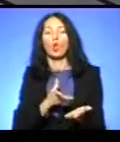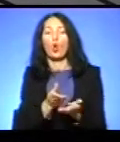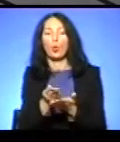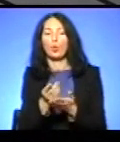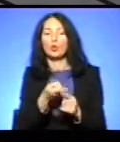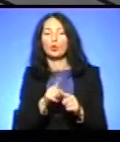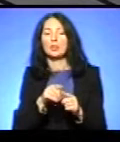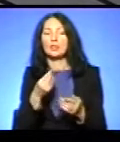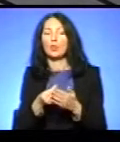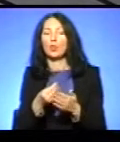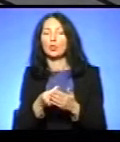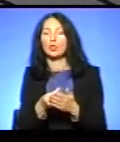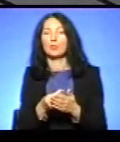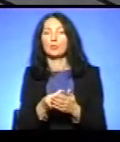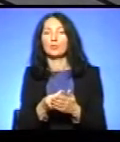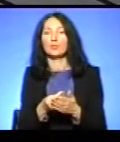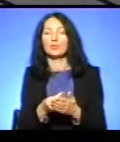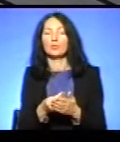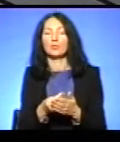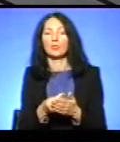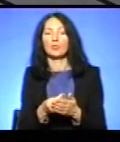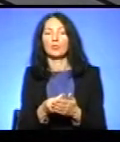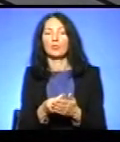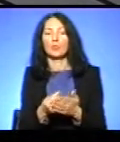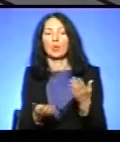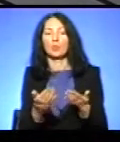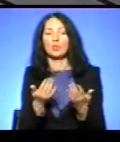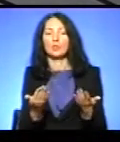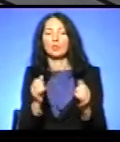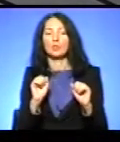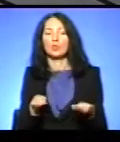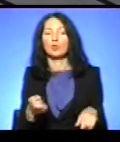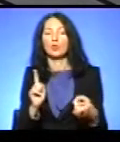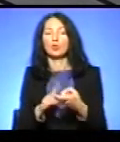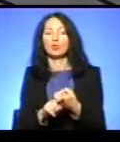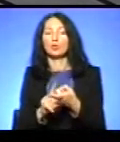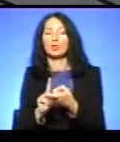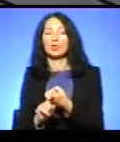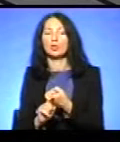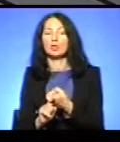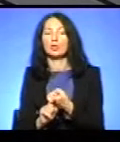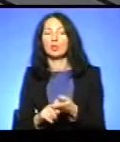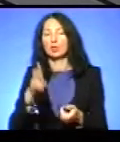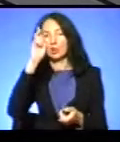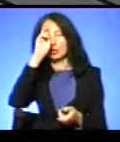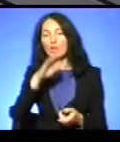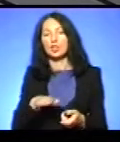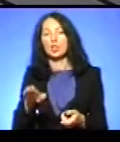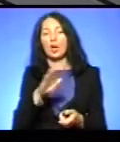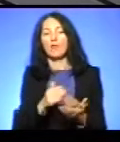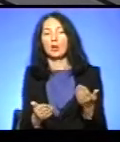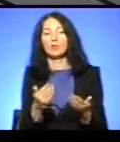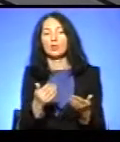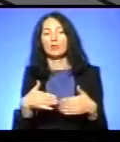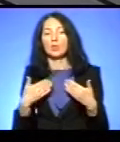ці кошти? Можливо, десь може долучитися і держава, можливо, певні